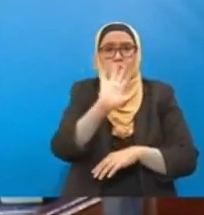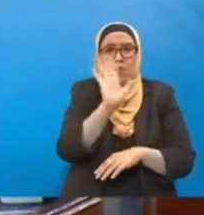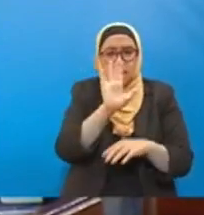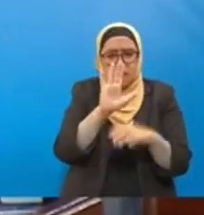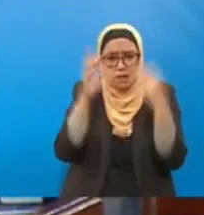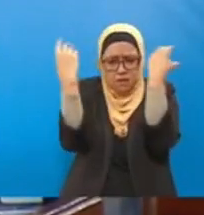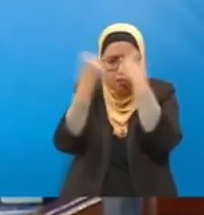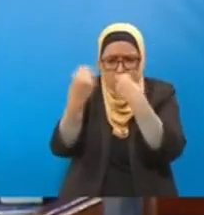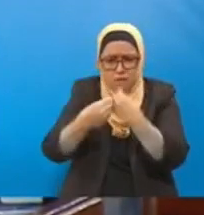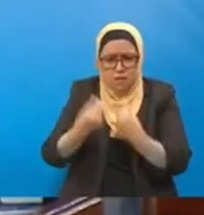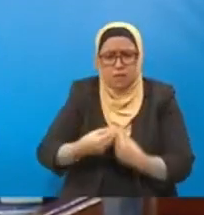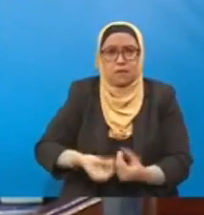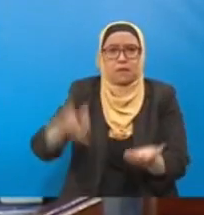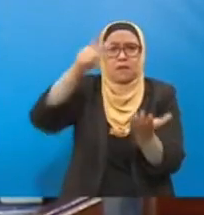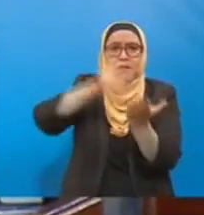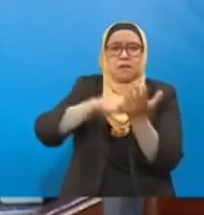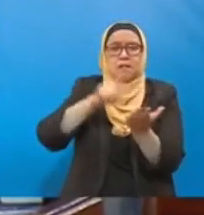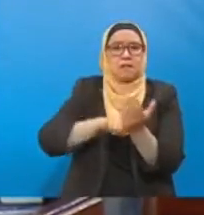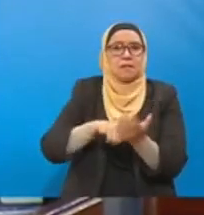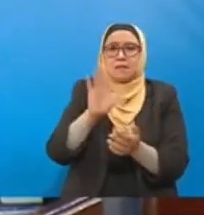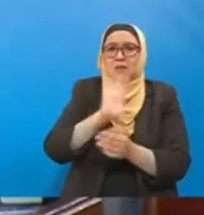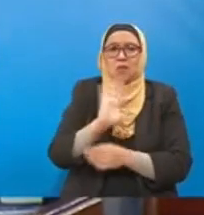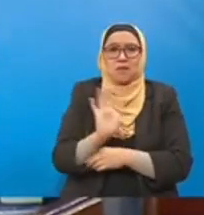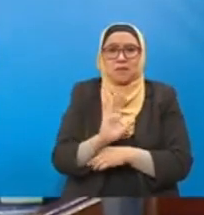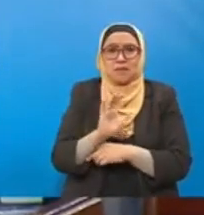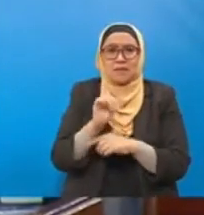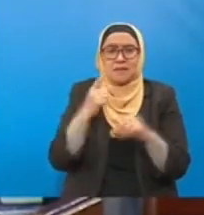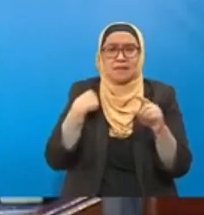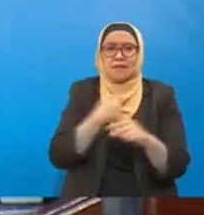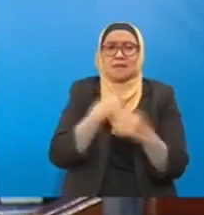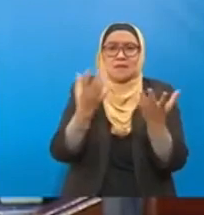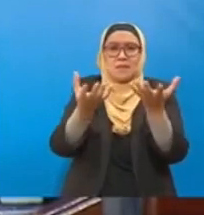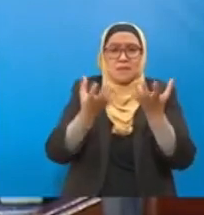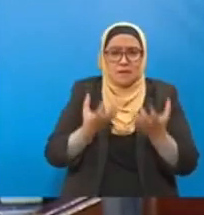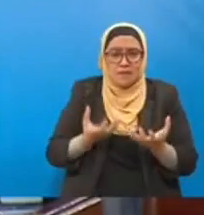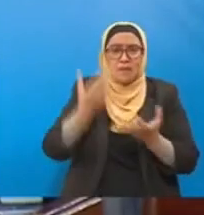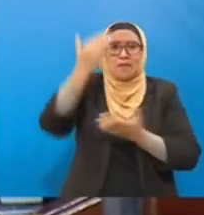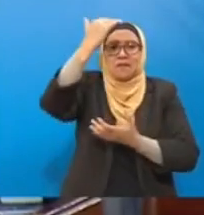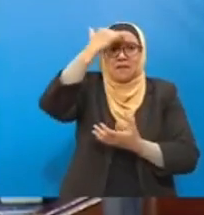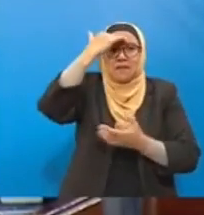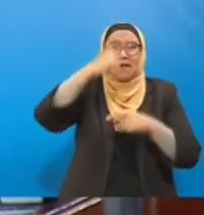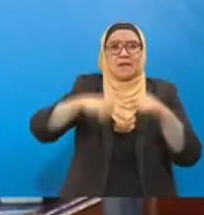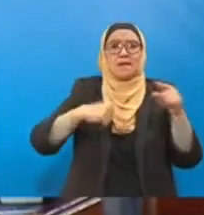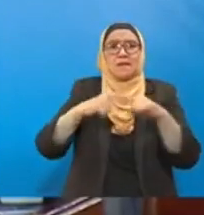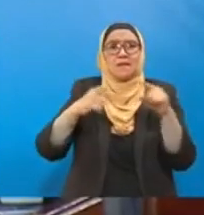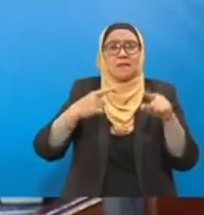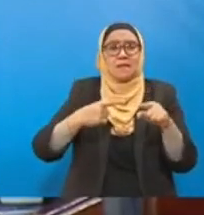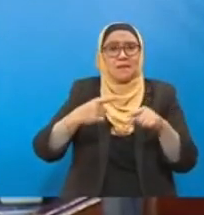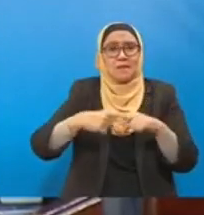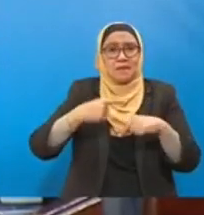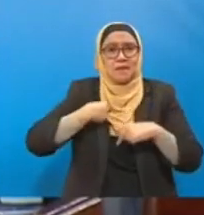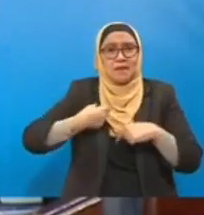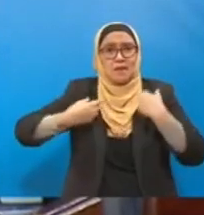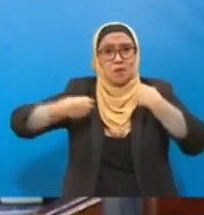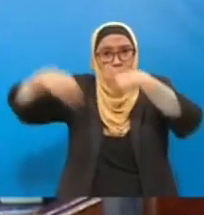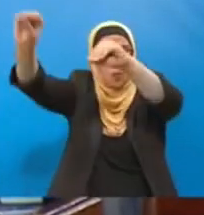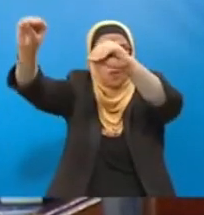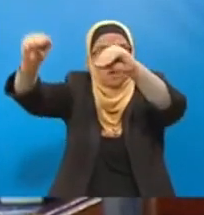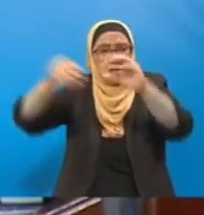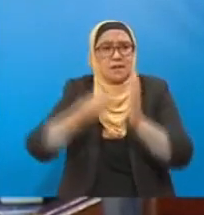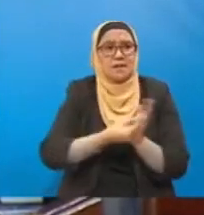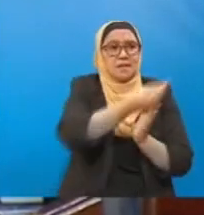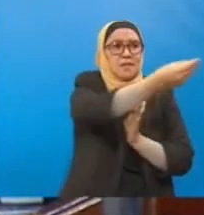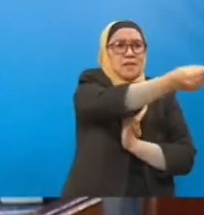laporan UNFCCC. tetapi offset yang kita akan jual dan beli dalam pasaran karbon yang